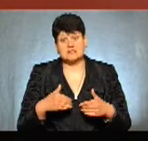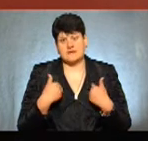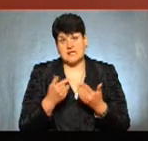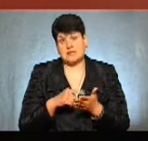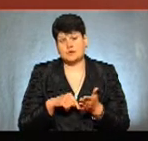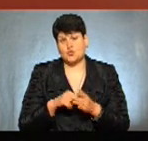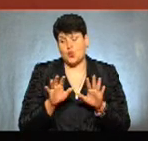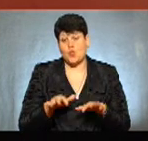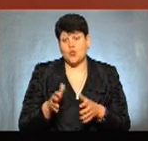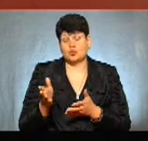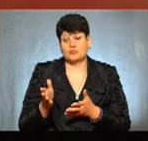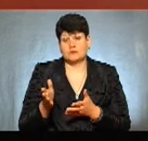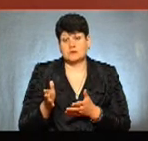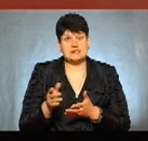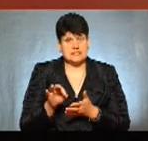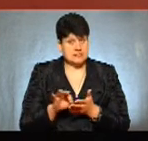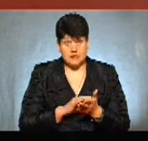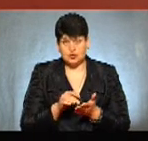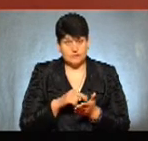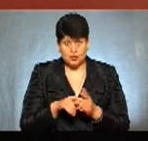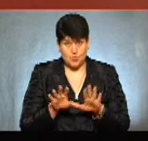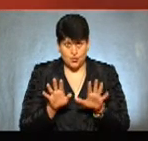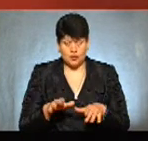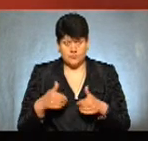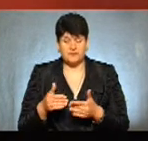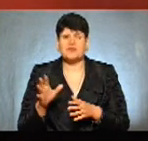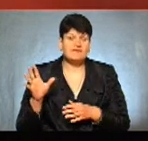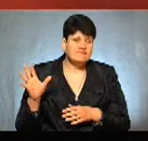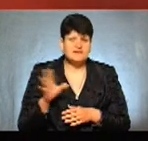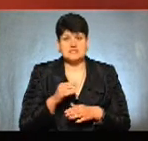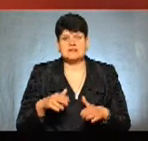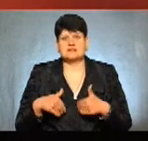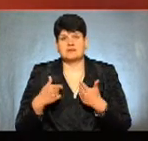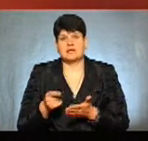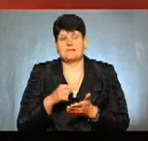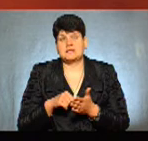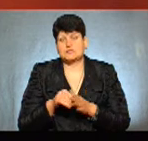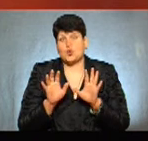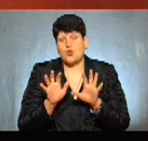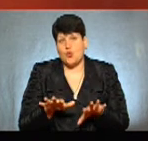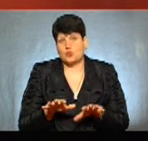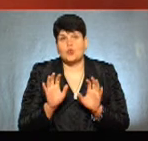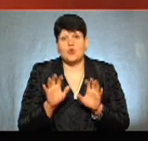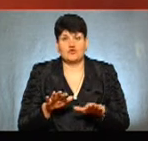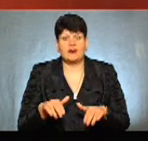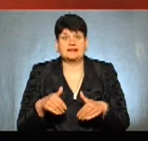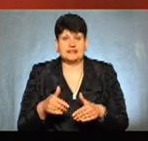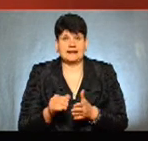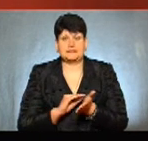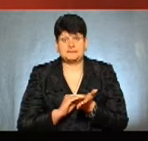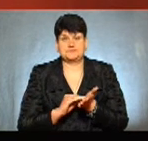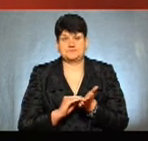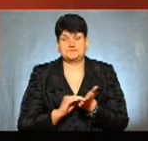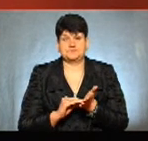голову. Тобто, прямо до міського голови звертатися? Ну, в принципі, всі звернення йдуть на міського голову. Голова дає, в принципі, резолюцію